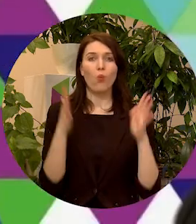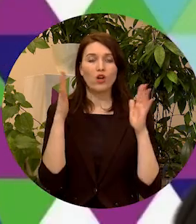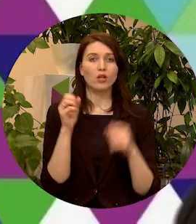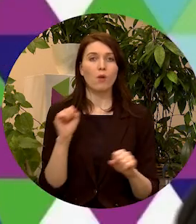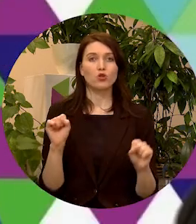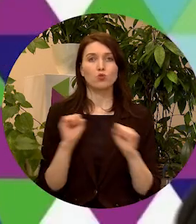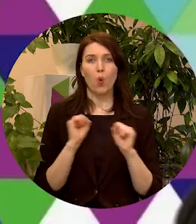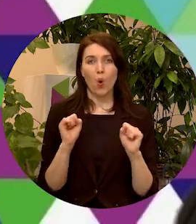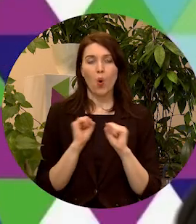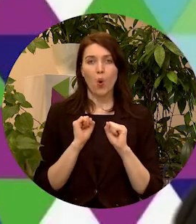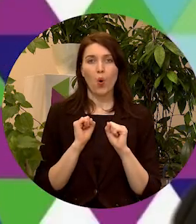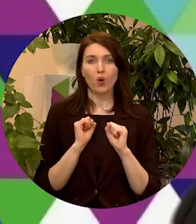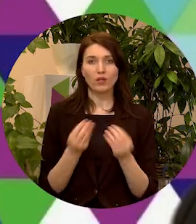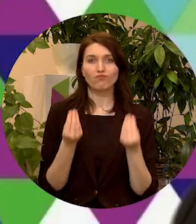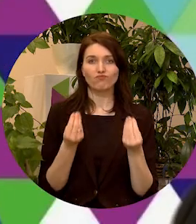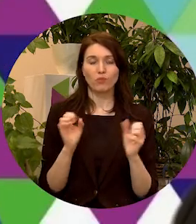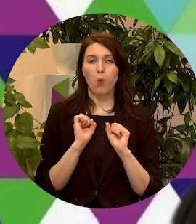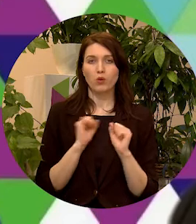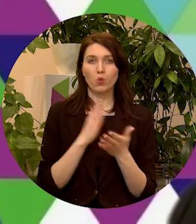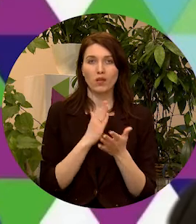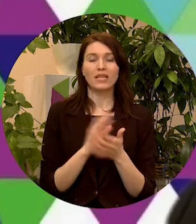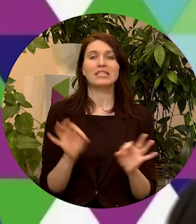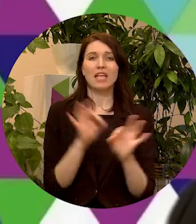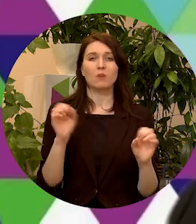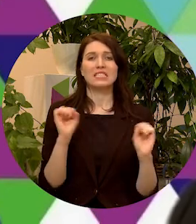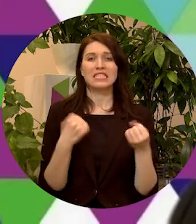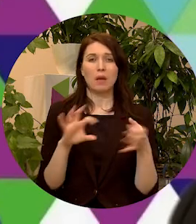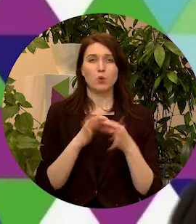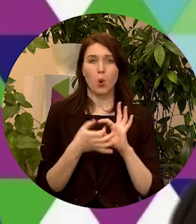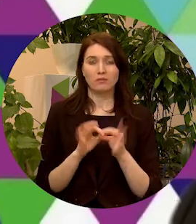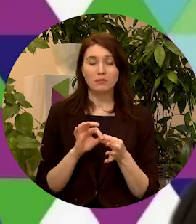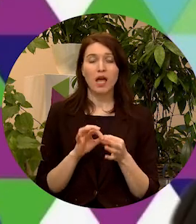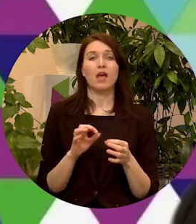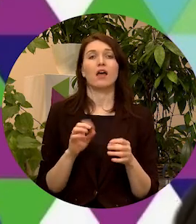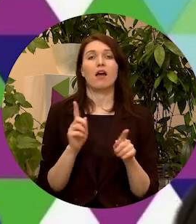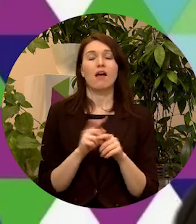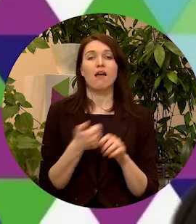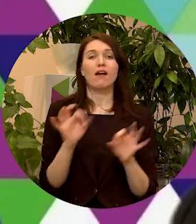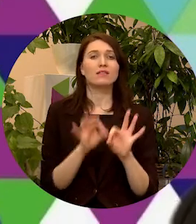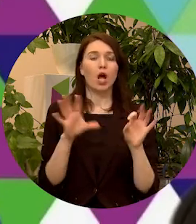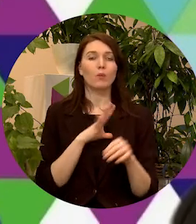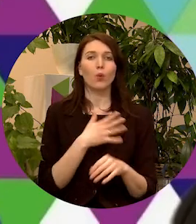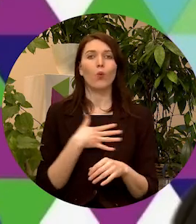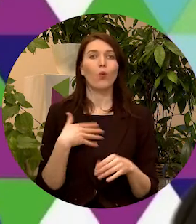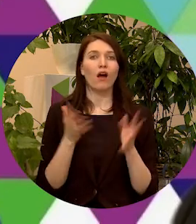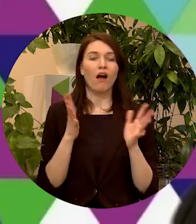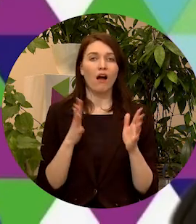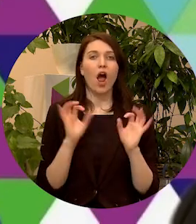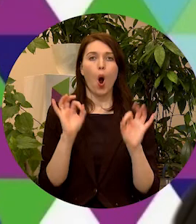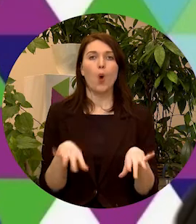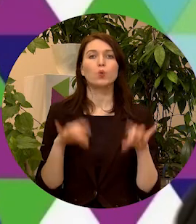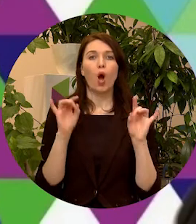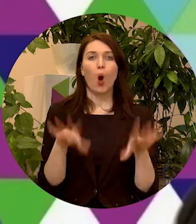notikumiem. Sākusies Ziemes olimpiskās spēles. Gada sākumā bija ārkārtīgi aizraujoši Austrālijas